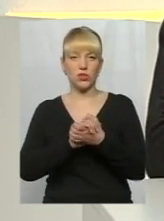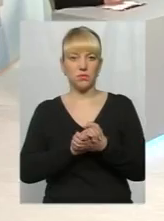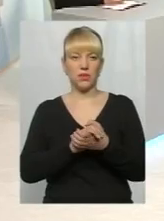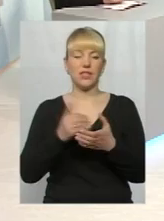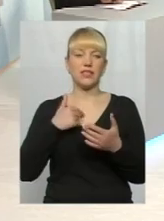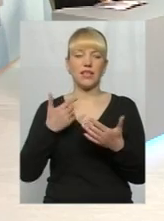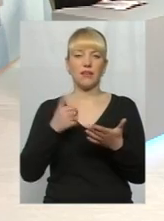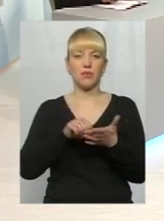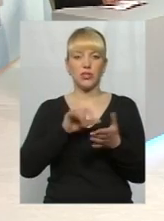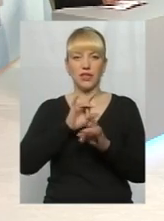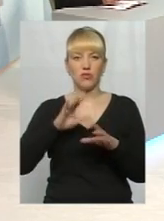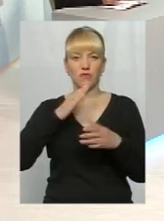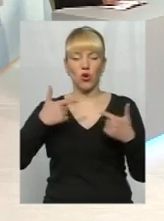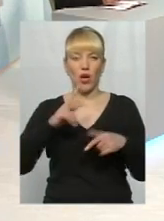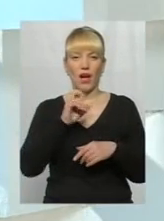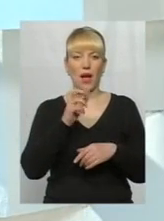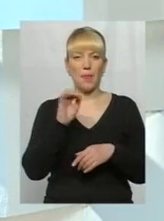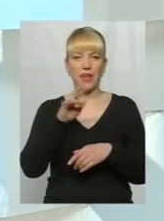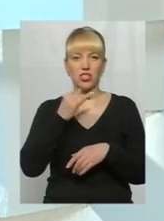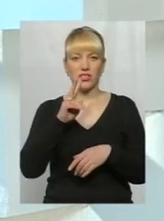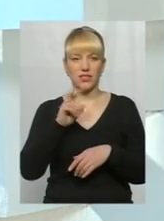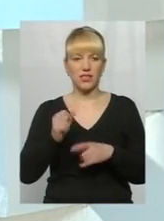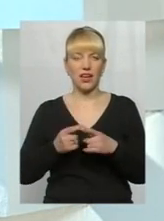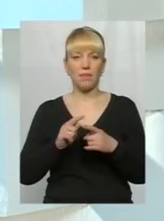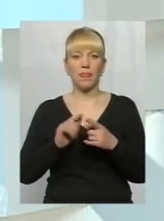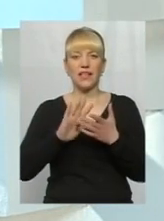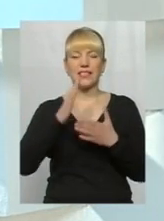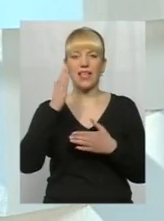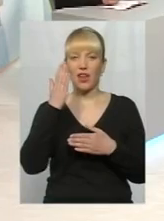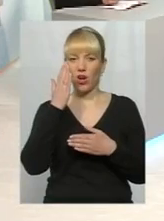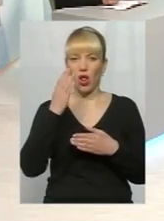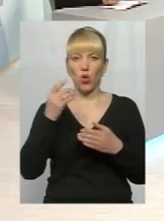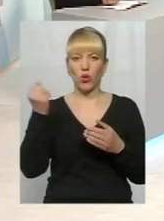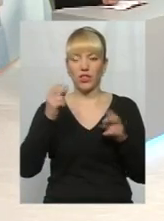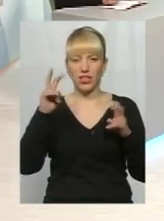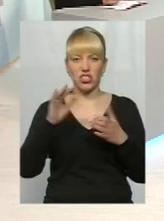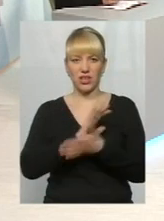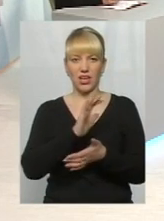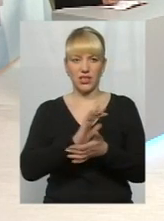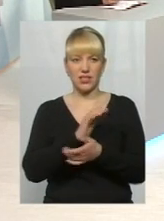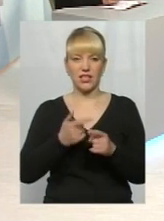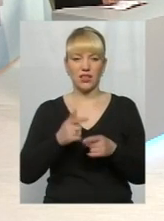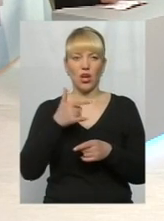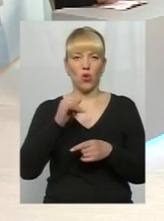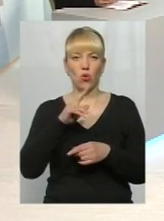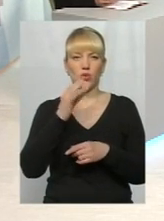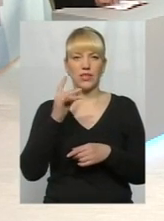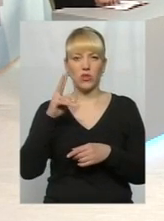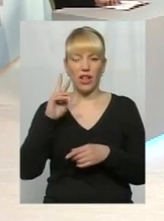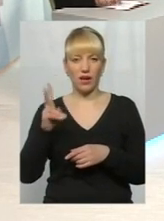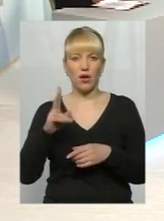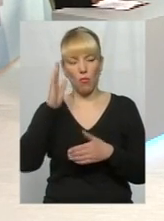представлю наших гостей. Світлана Кабачинська, «Васкор, Дзеркало, тижня», Ігорь Ілоха, депутат Хмельницької міської ради та Володимир Гоцуляк, політолог.